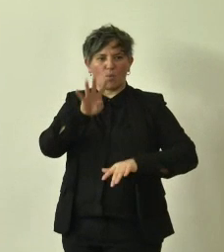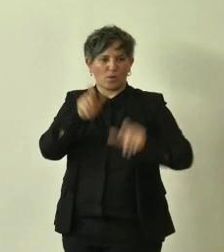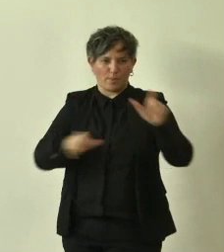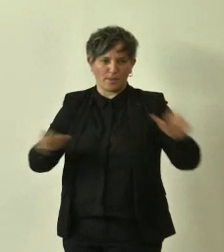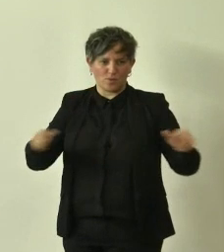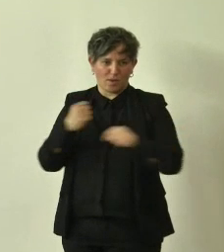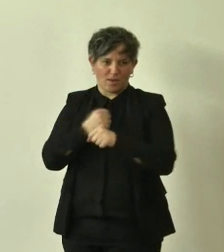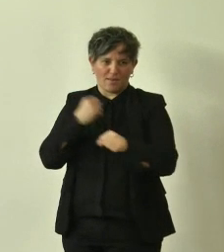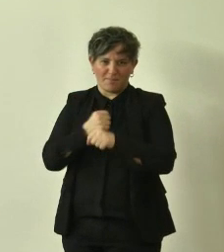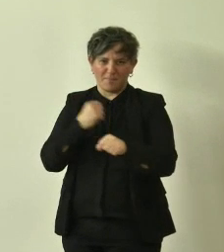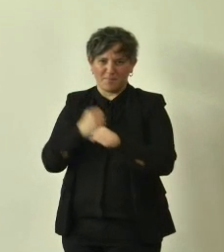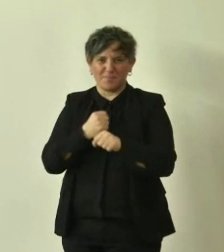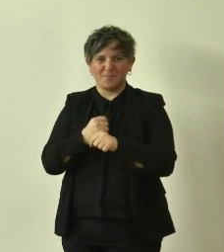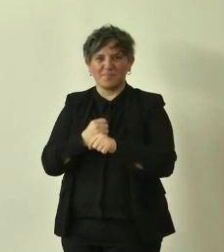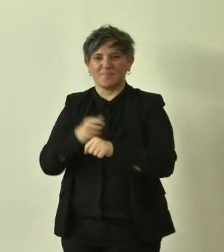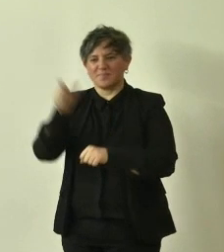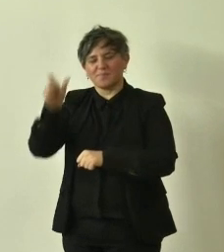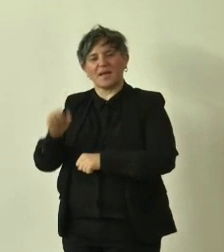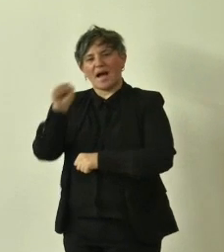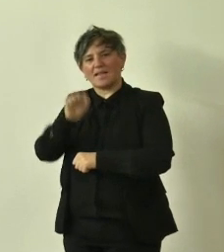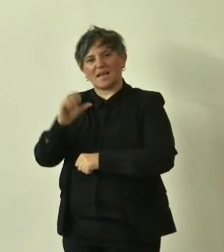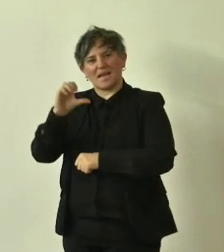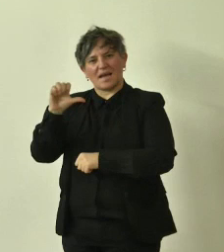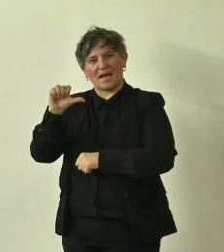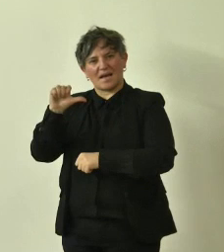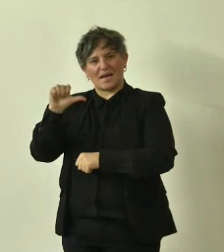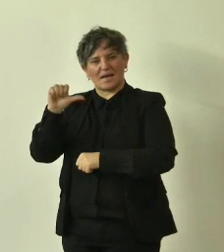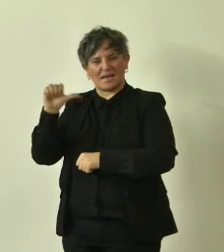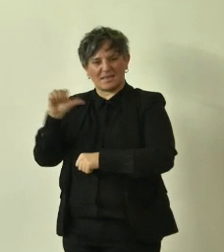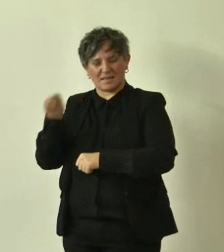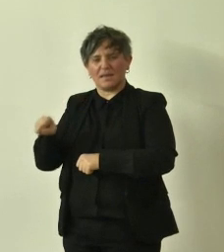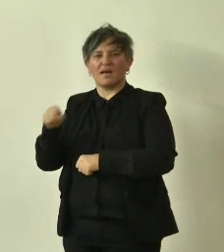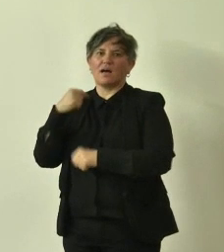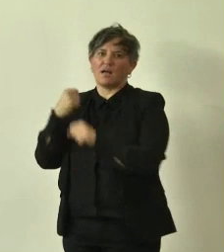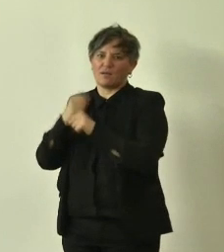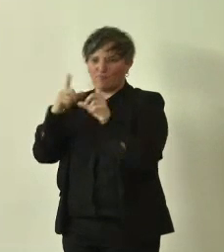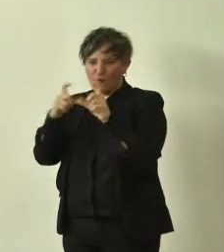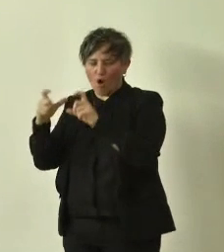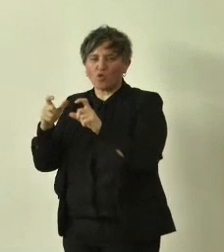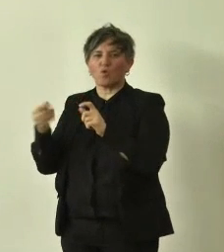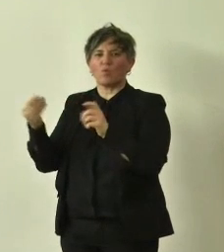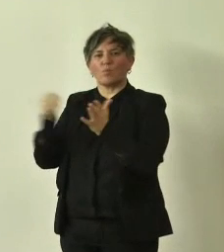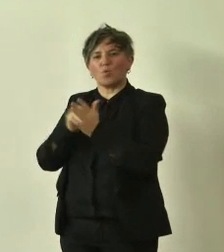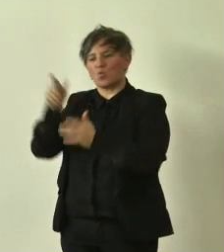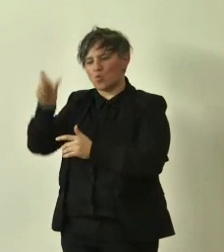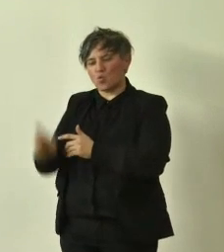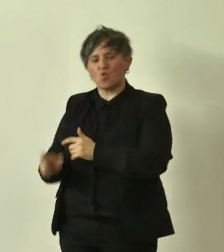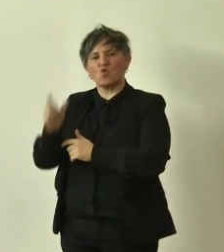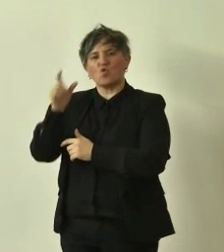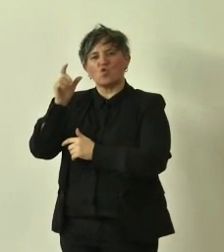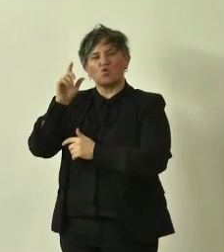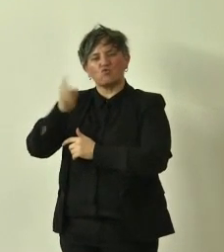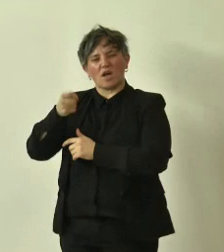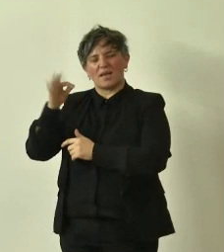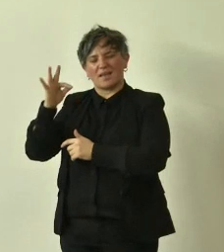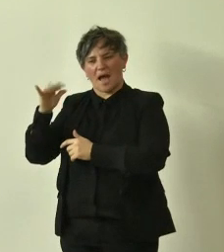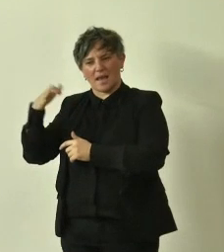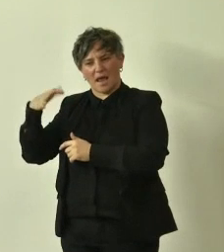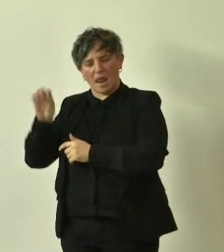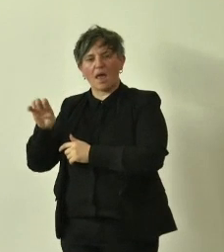ringrazio tantissimo ha fatto le foto e Gianna Daniele ci ha aiutato a fare la cartografia